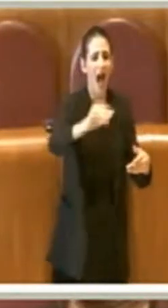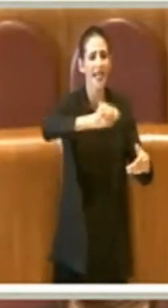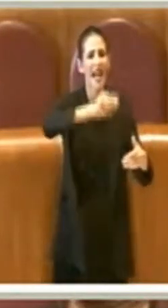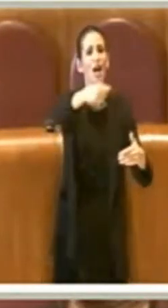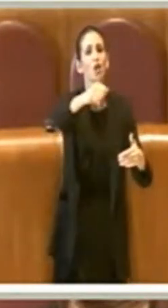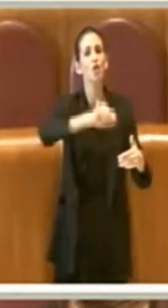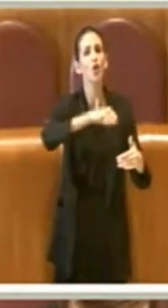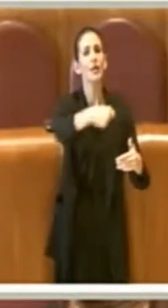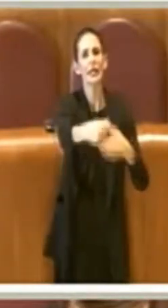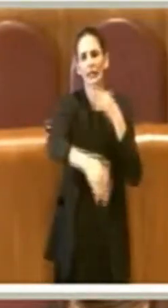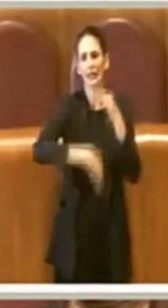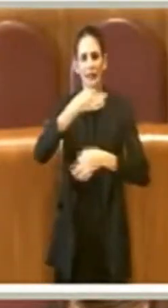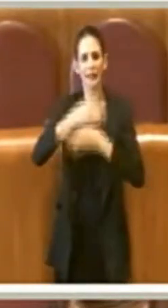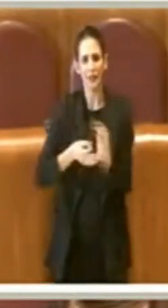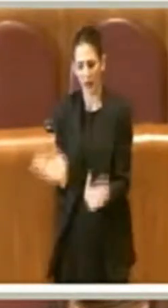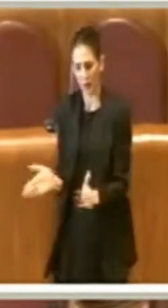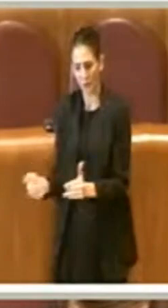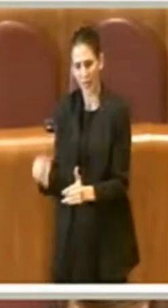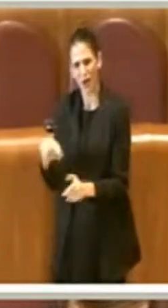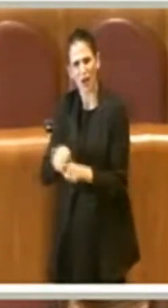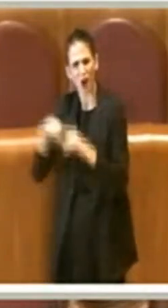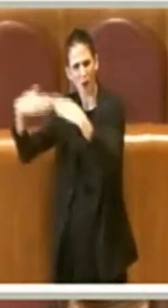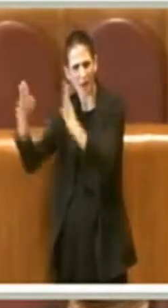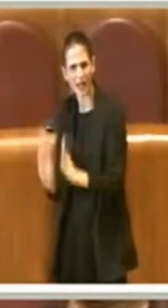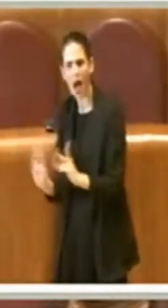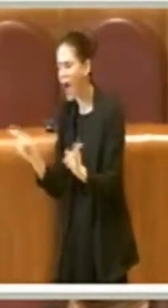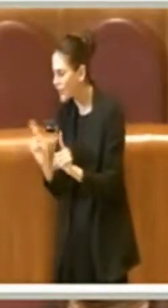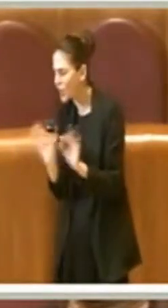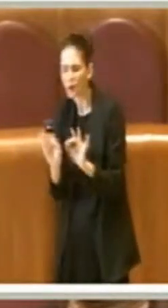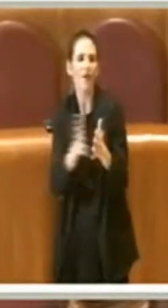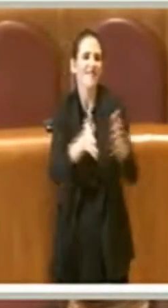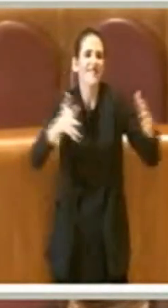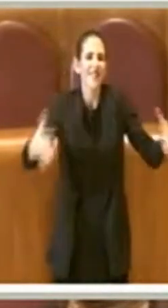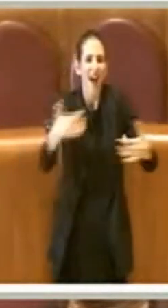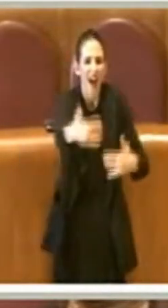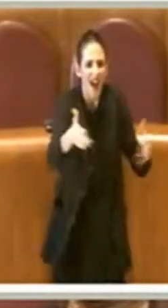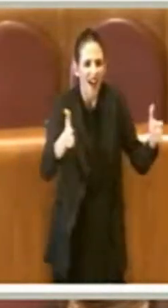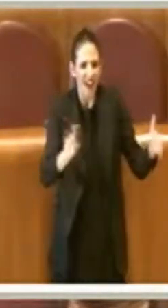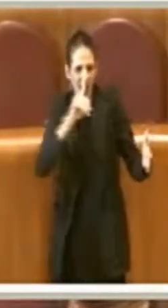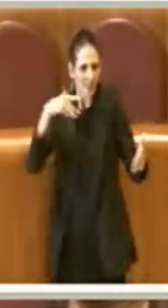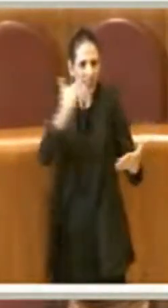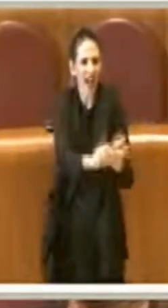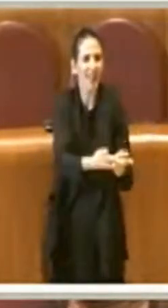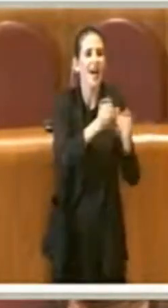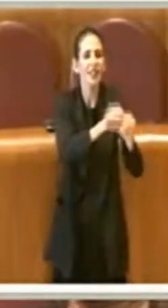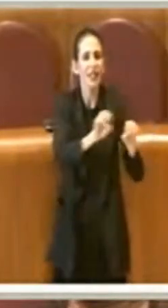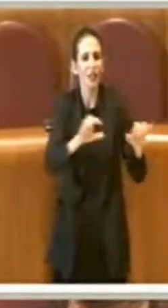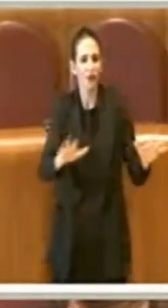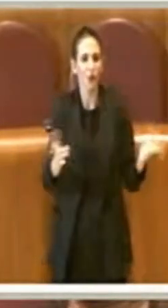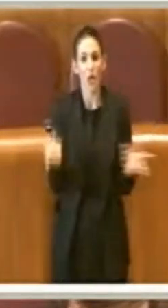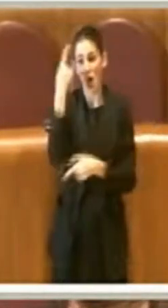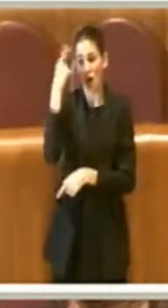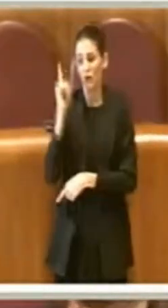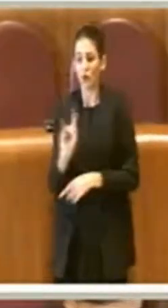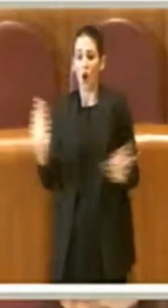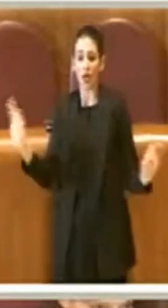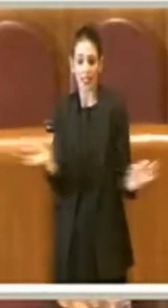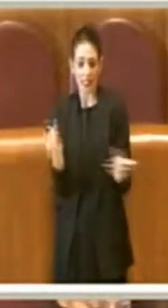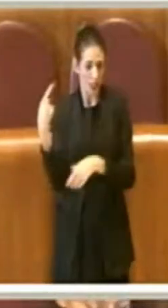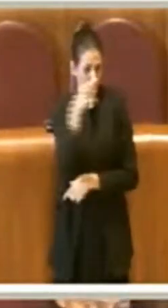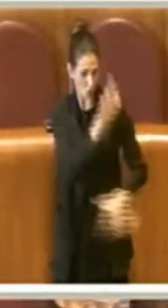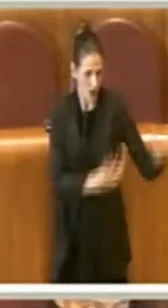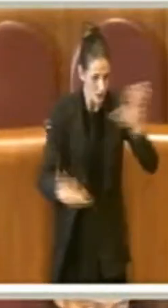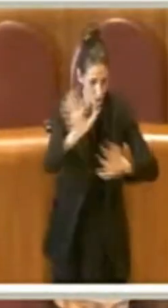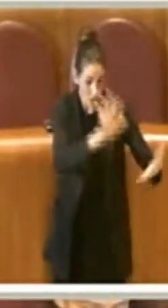utenze non domestiche. Che è un altro problema sul quale stiamo interventi in Commissione, sul quale forse il Consigliere Corsetti non so se è venuto, se è informato,